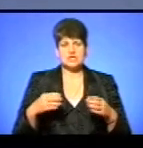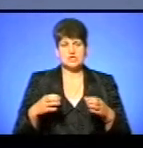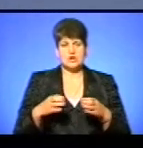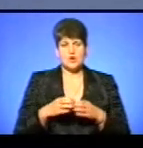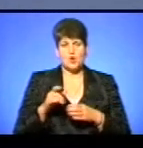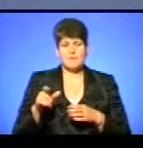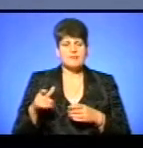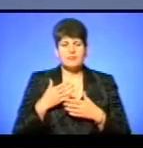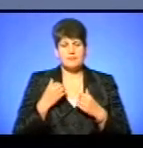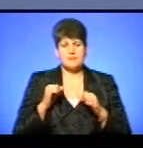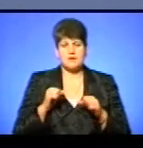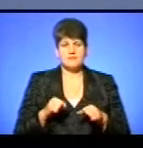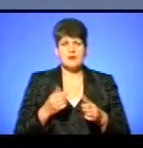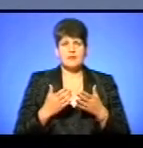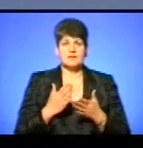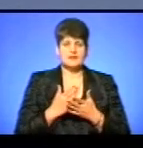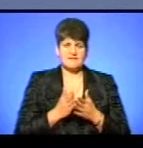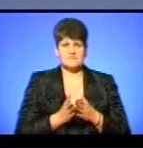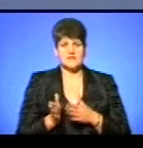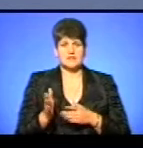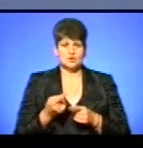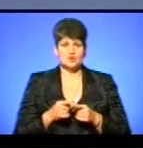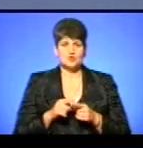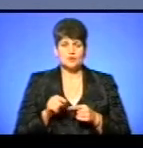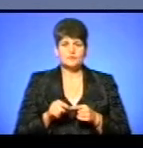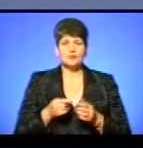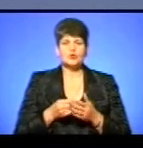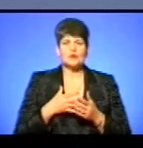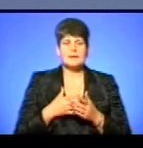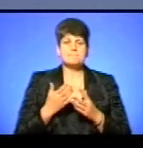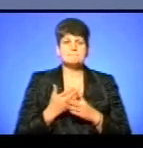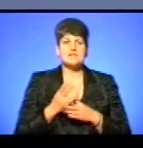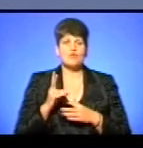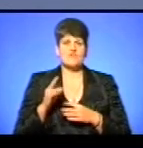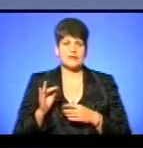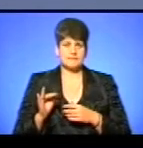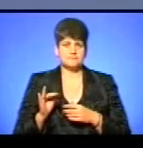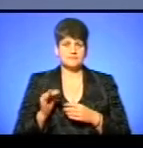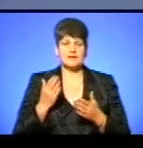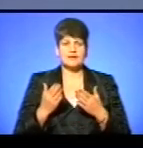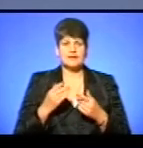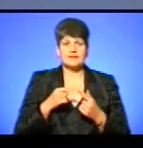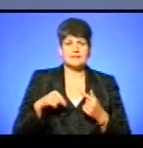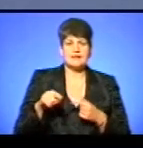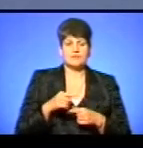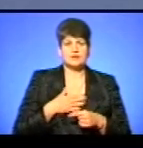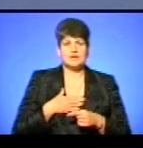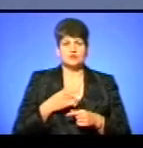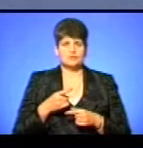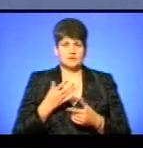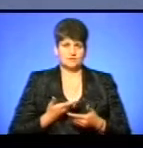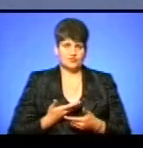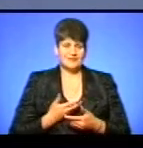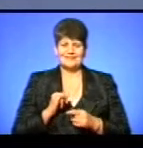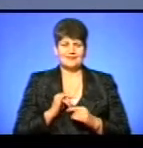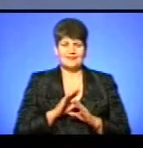Не має права. Але є вихід із цього. Дорогі пільговіки, які навколо нашого Тернополя проживають, і не